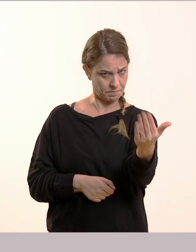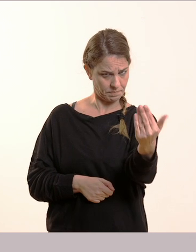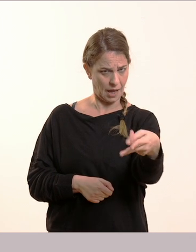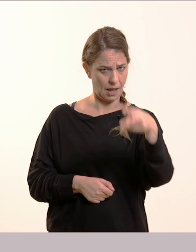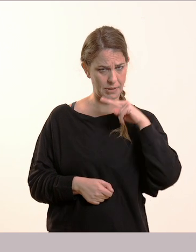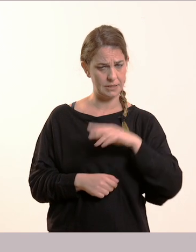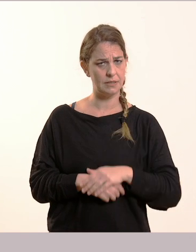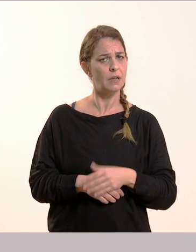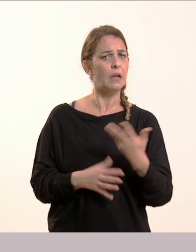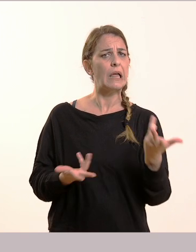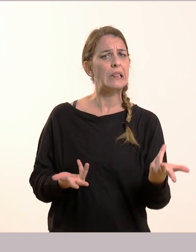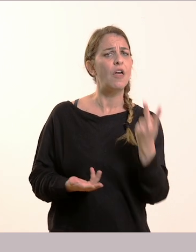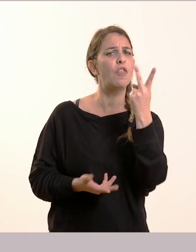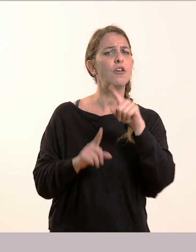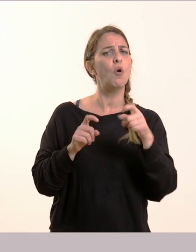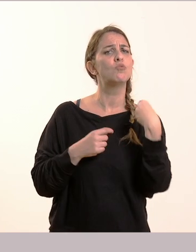κάνει να νιώθεις λύπη.